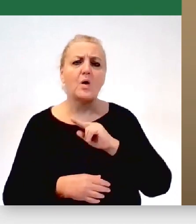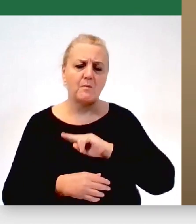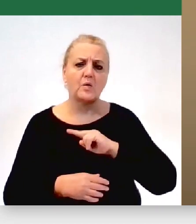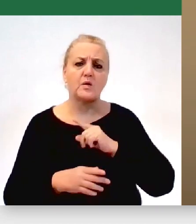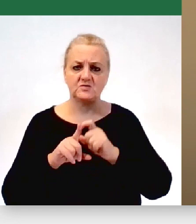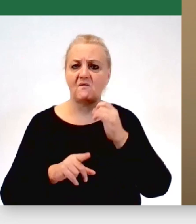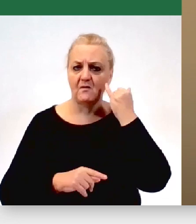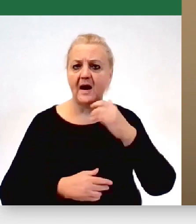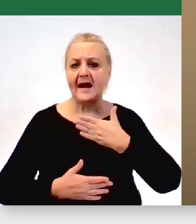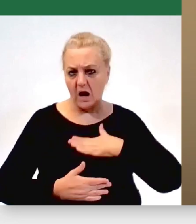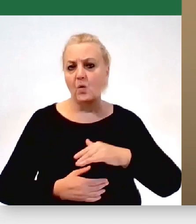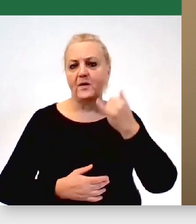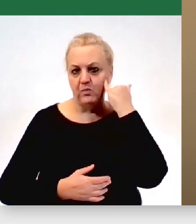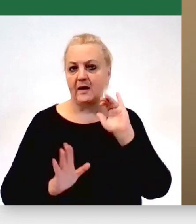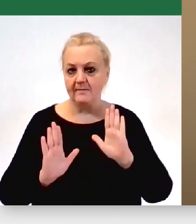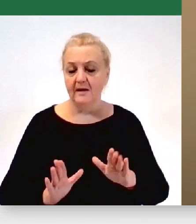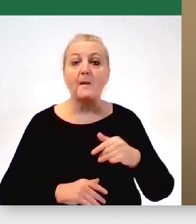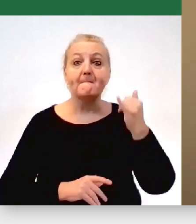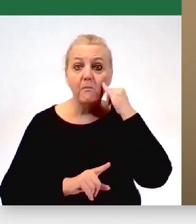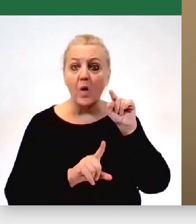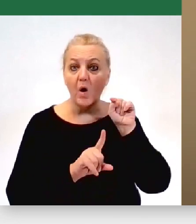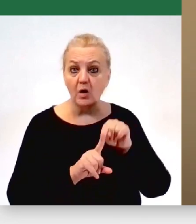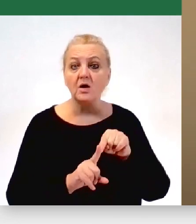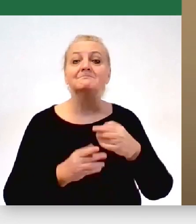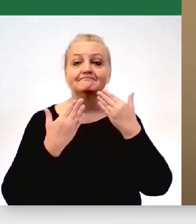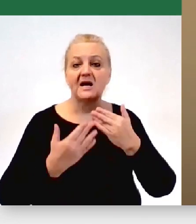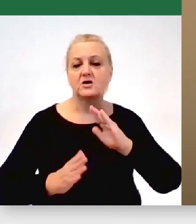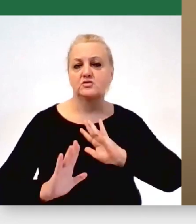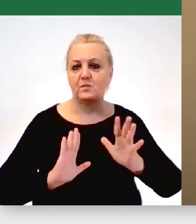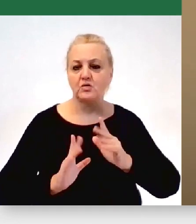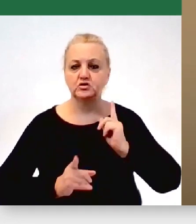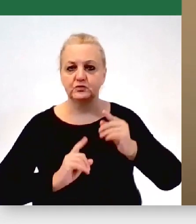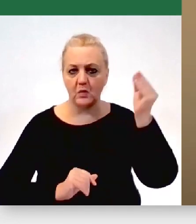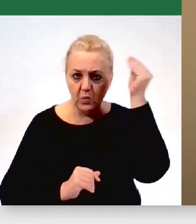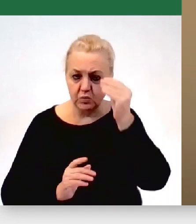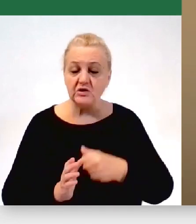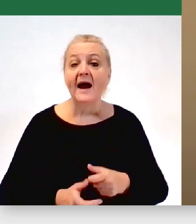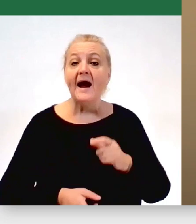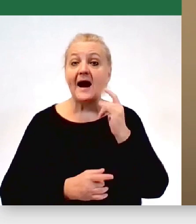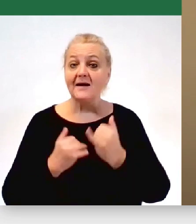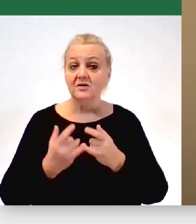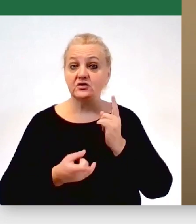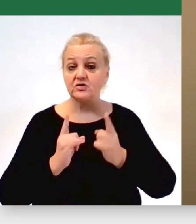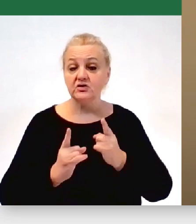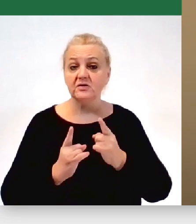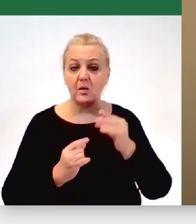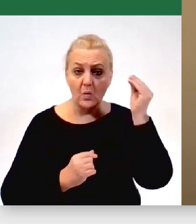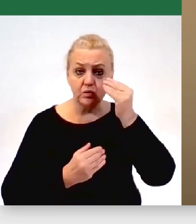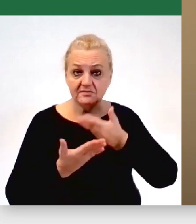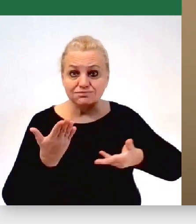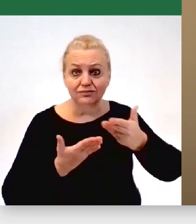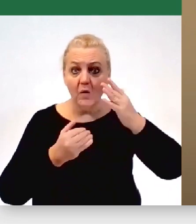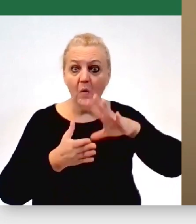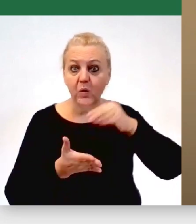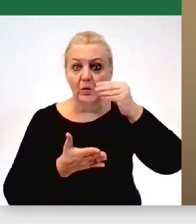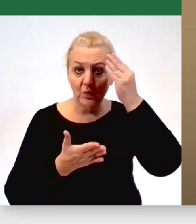bo ja uwielbiam błędy. Błędy są jedynym sposobem na to, żeby bardzo szybko się uczyć, ale im szybciej zamkniemy pętlę uczenia się, tym